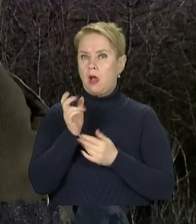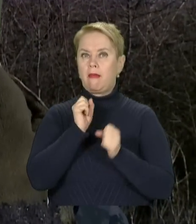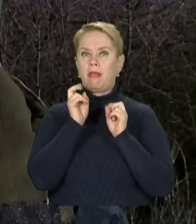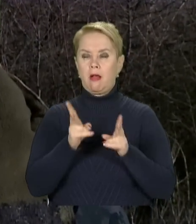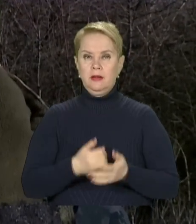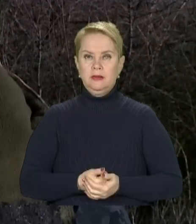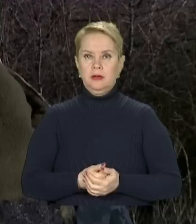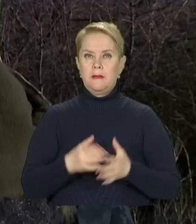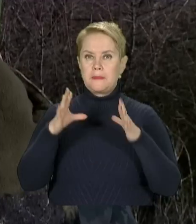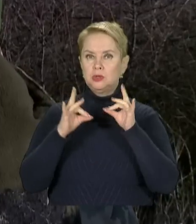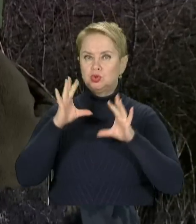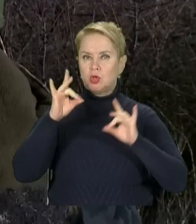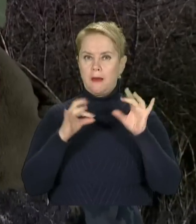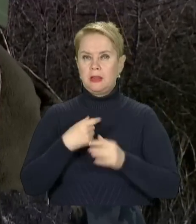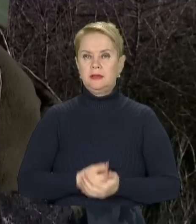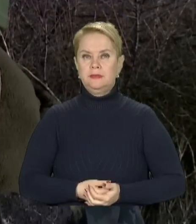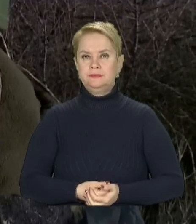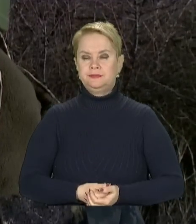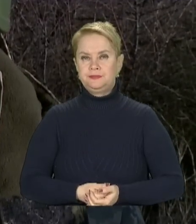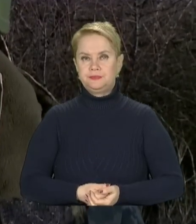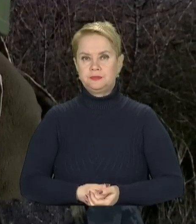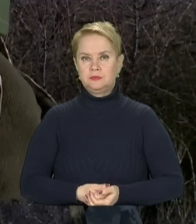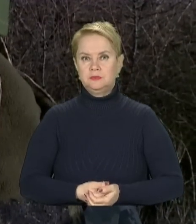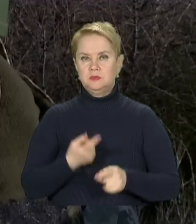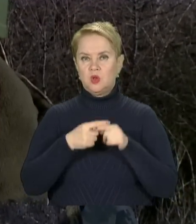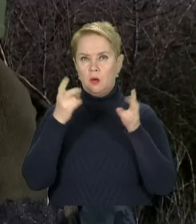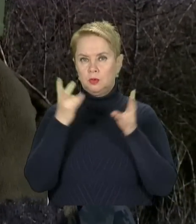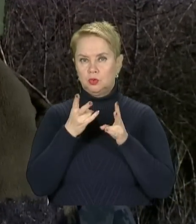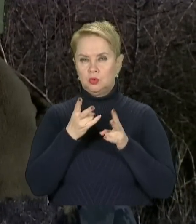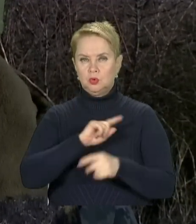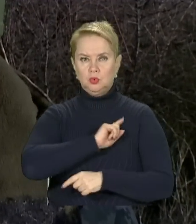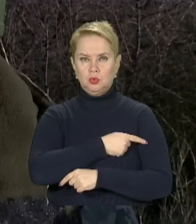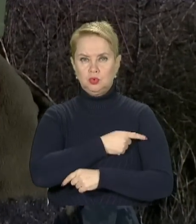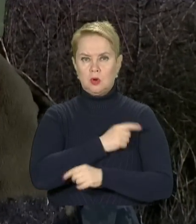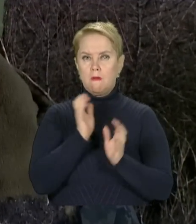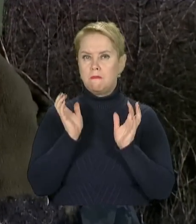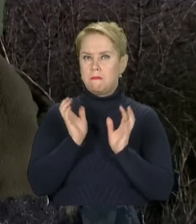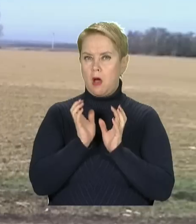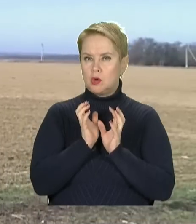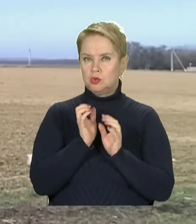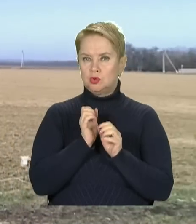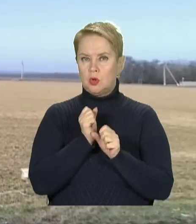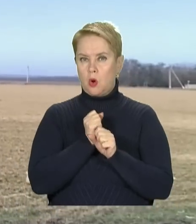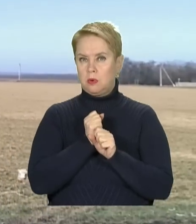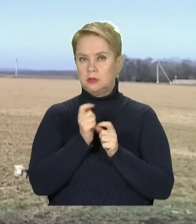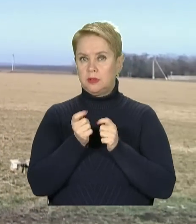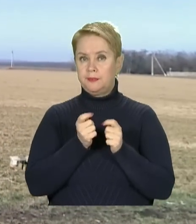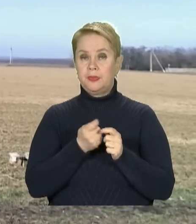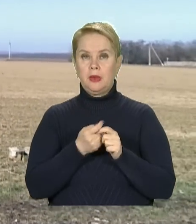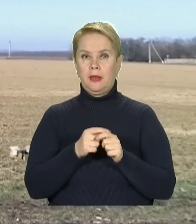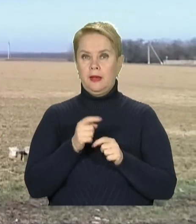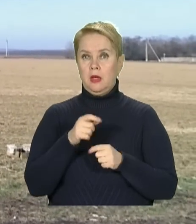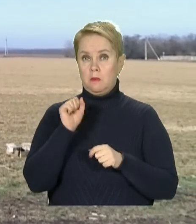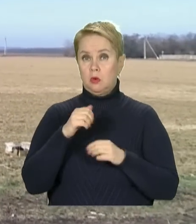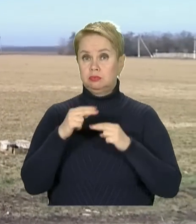як вони прищеплені. Це потрібно дуже бережно робити. «Мавік